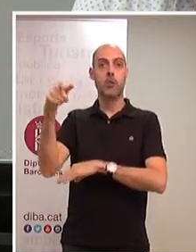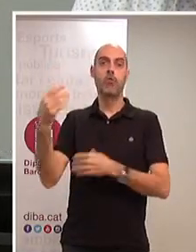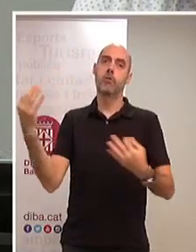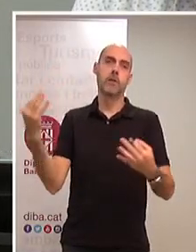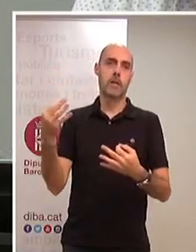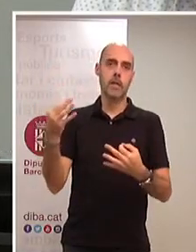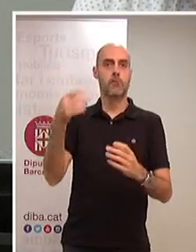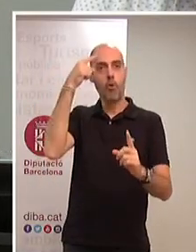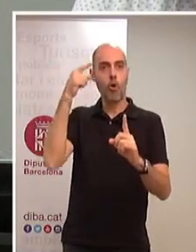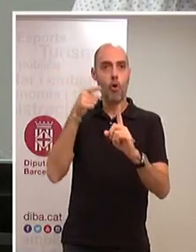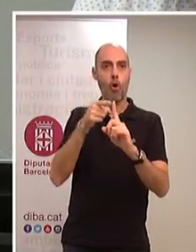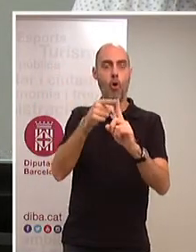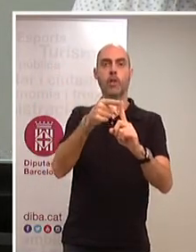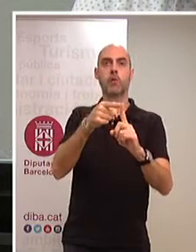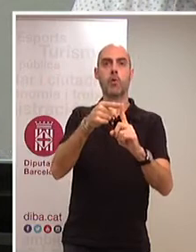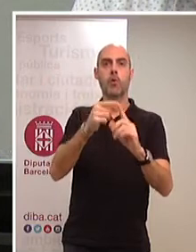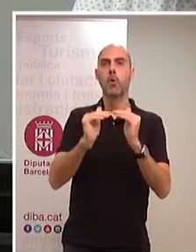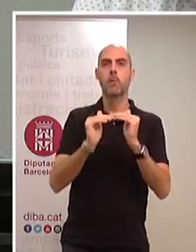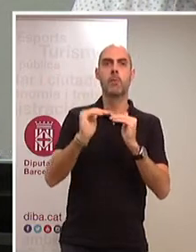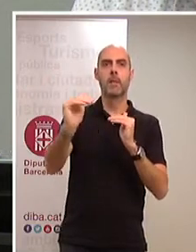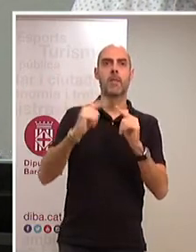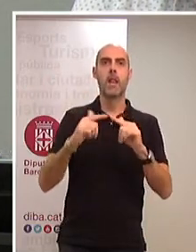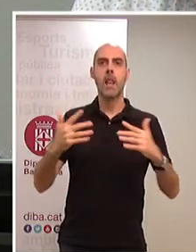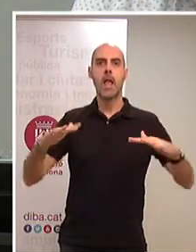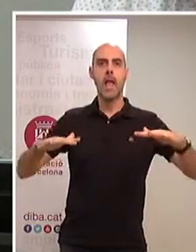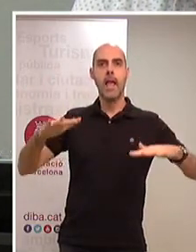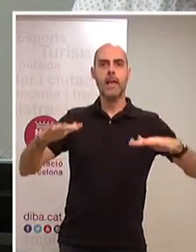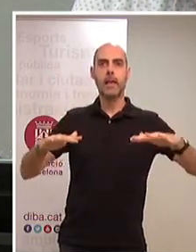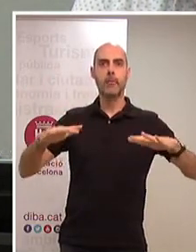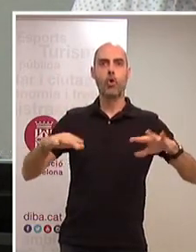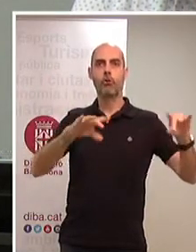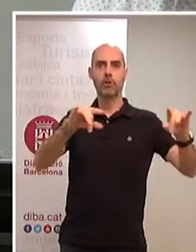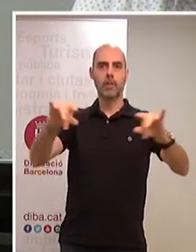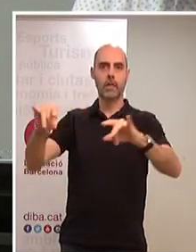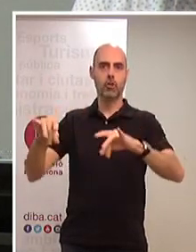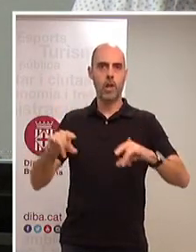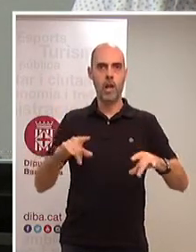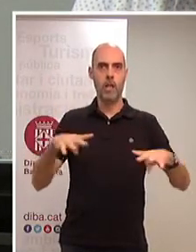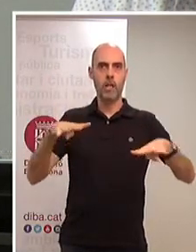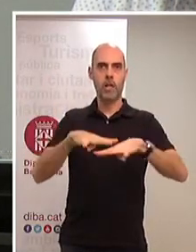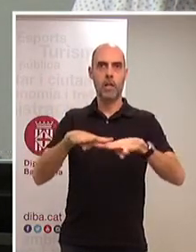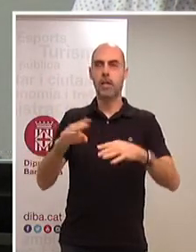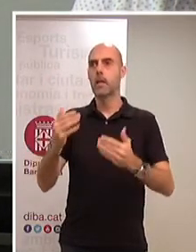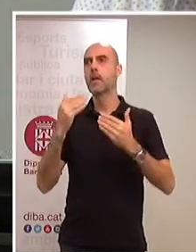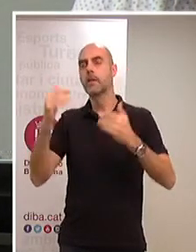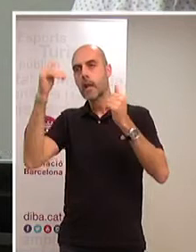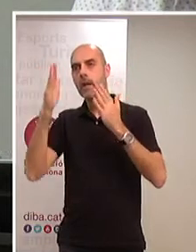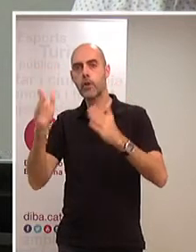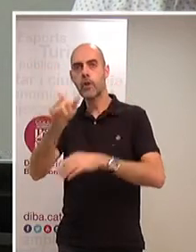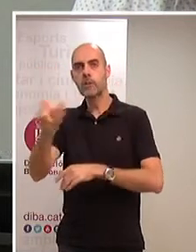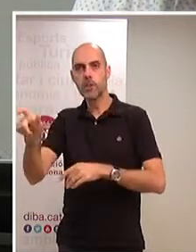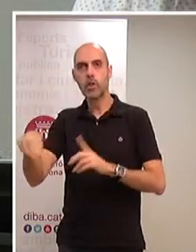sense l'objectiu permanent de l'equilibri territorial dels nostres pobles i ciutats de la mà de l'atenció a les persones i del